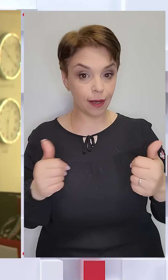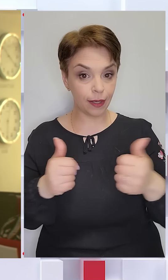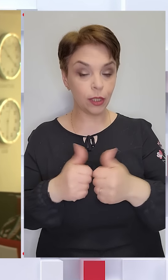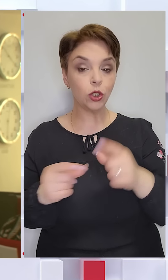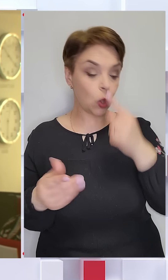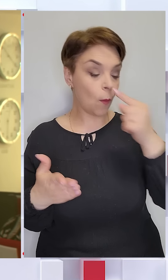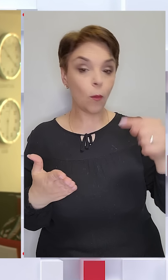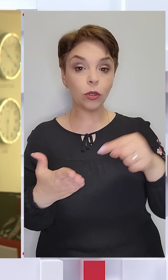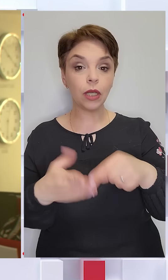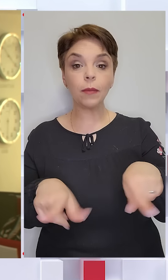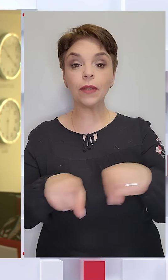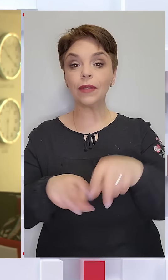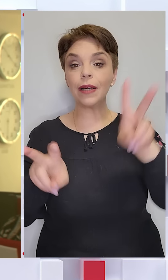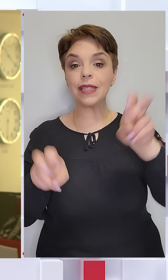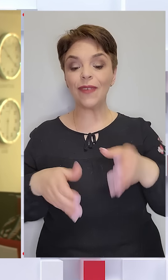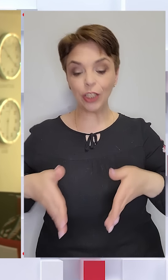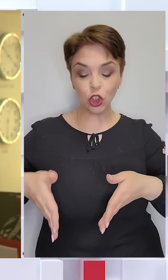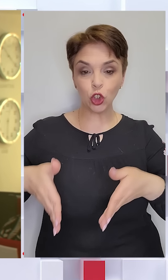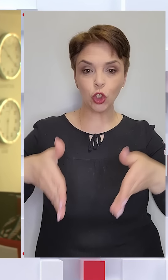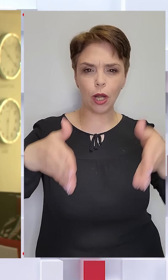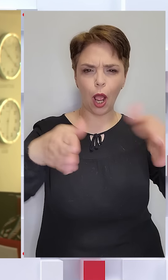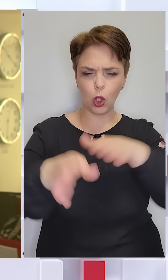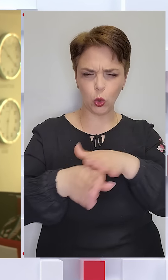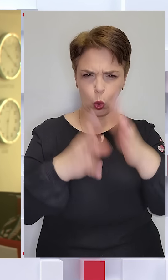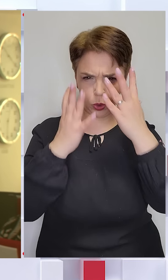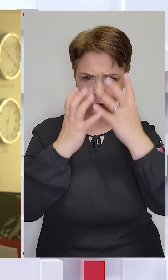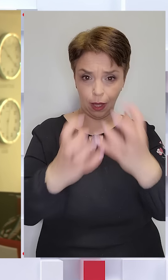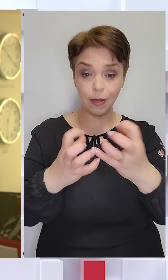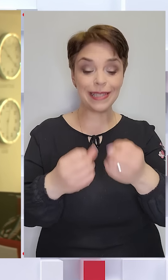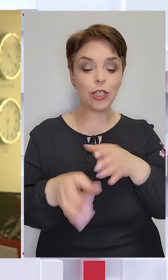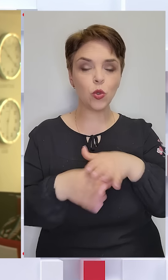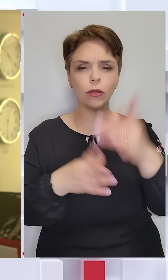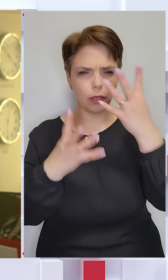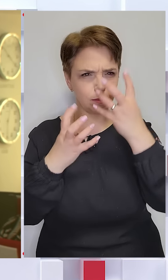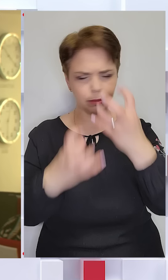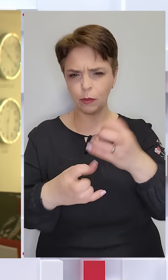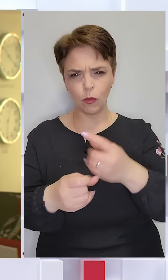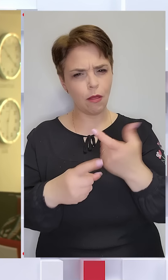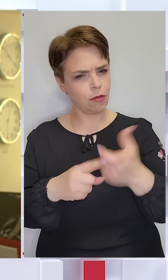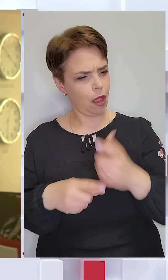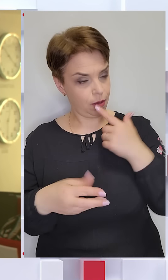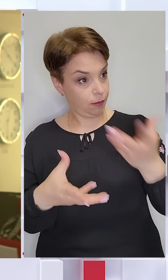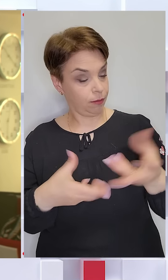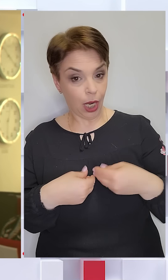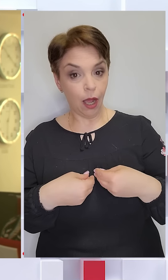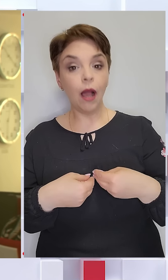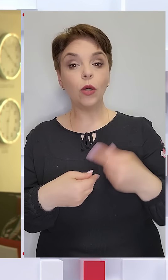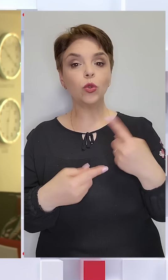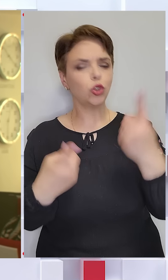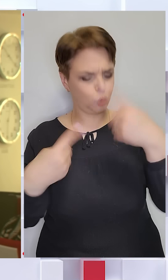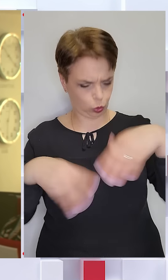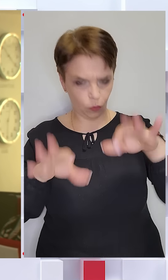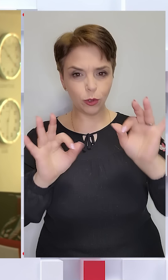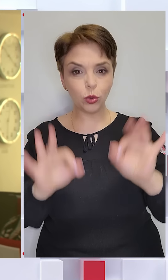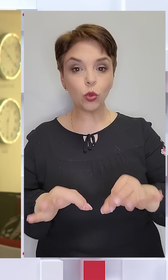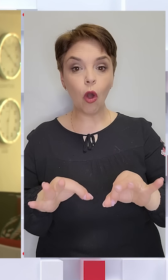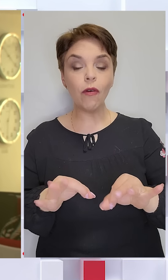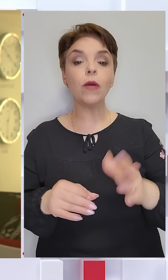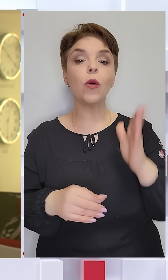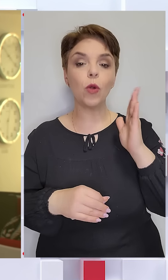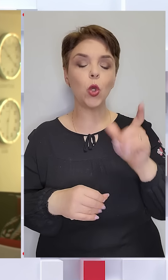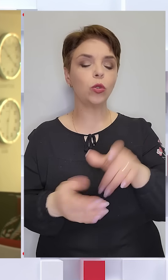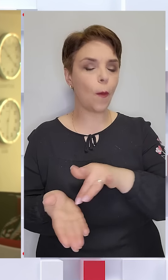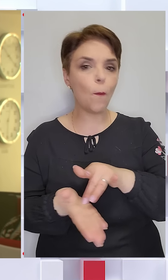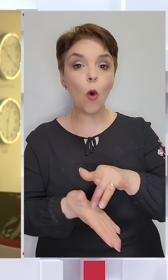Щоби потрапити в так званий шлях тотальності, це зона, де затемнення було найефектнішим, тобто 100-відсотковим, люди